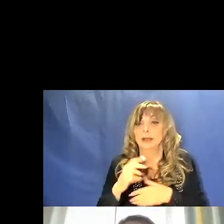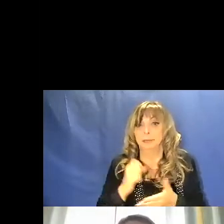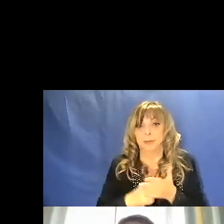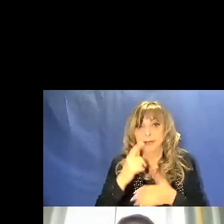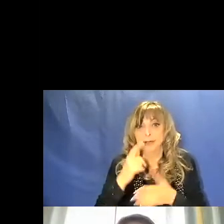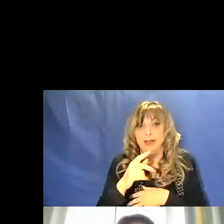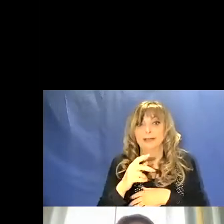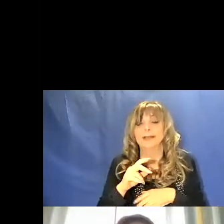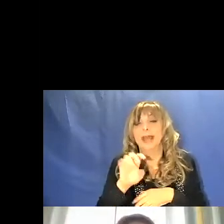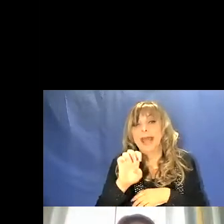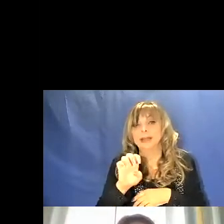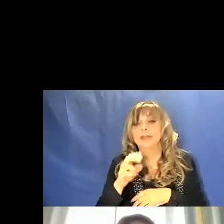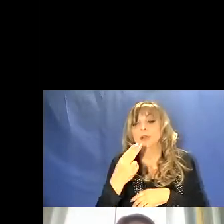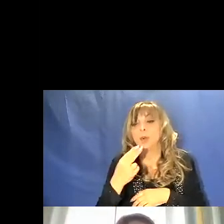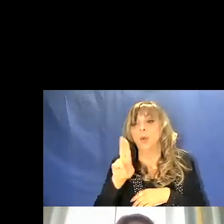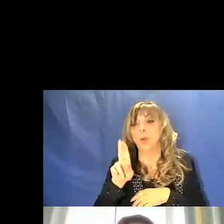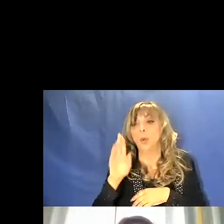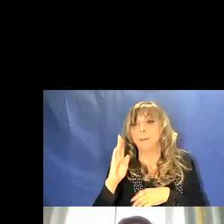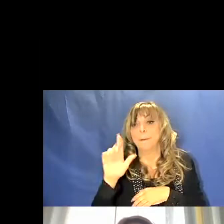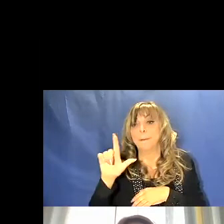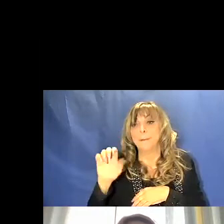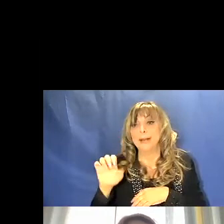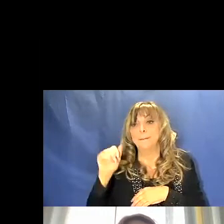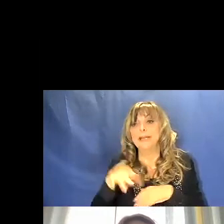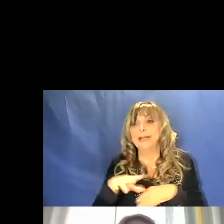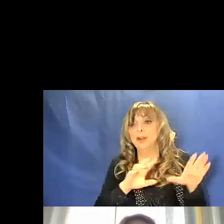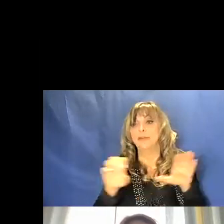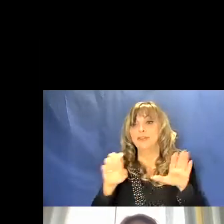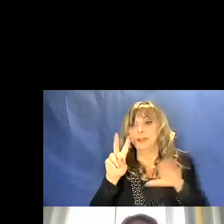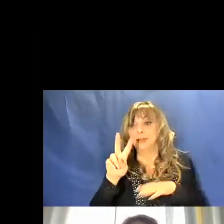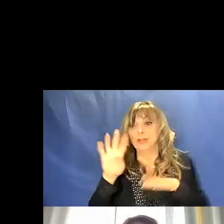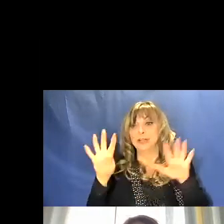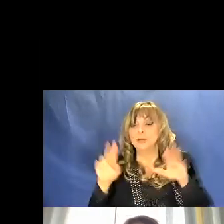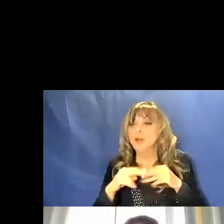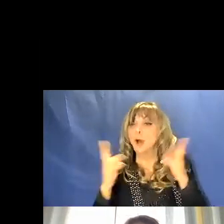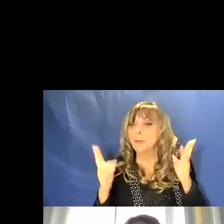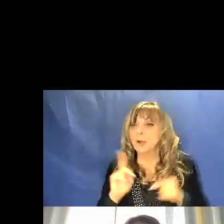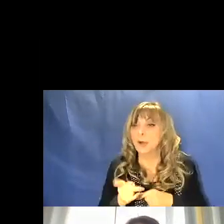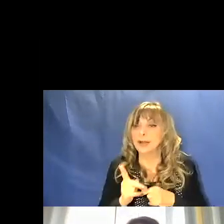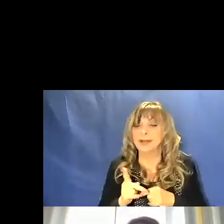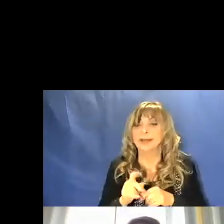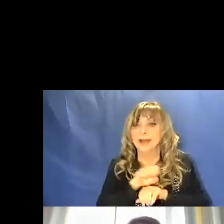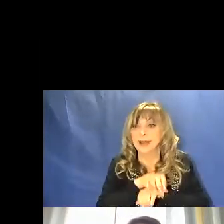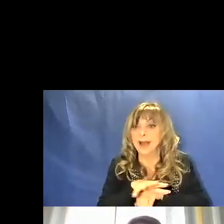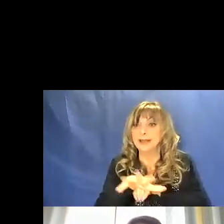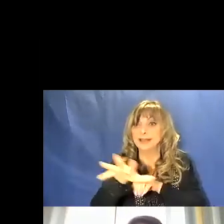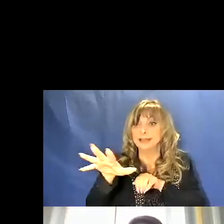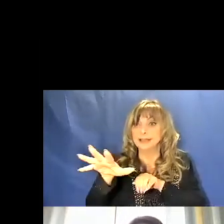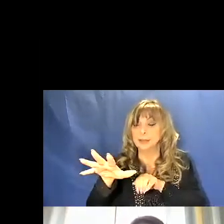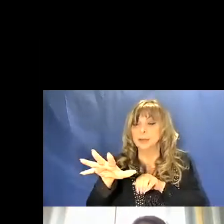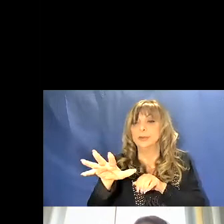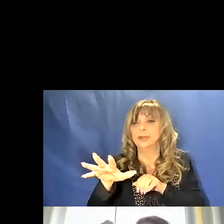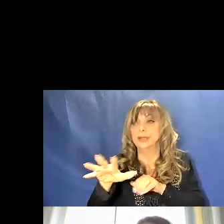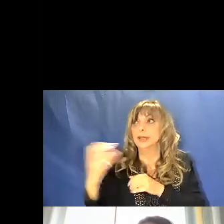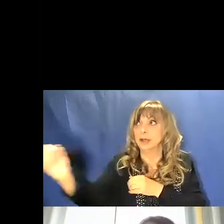1929, scoprì che la radiazione che riceviamo dalle